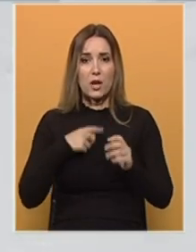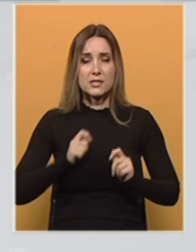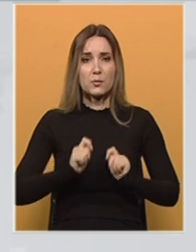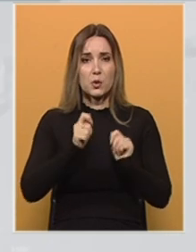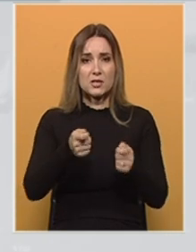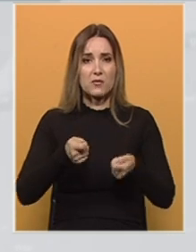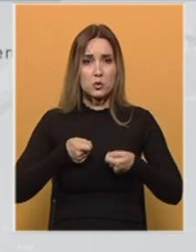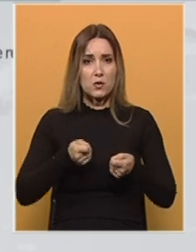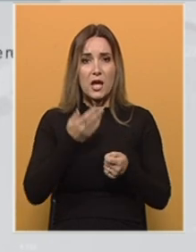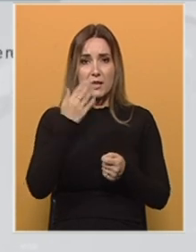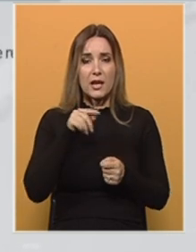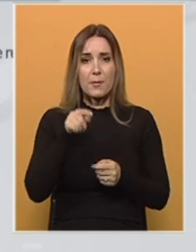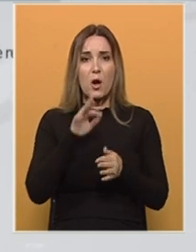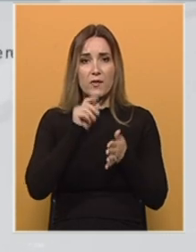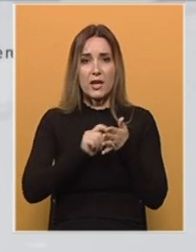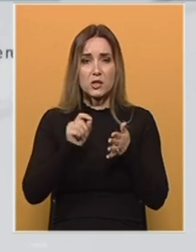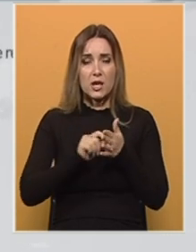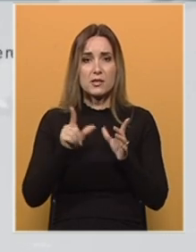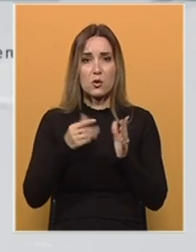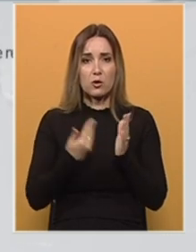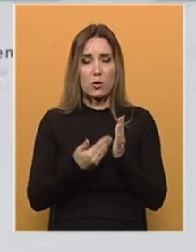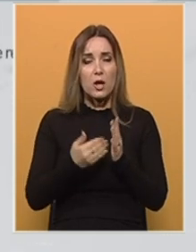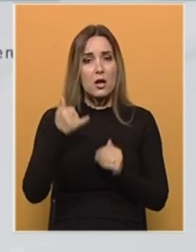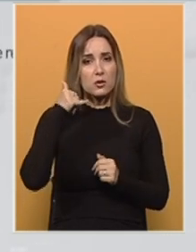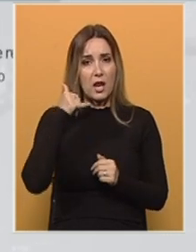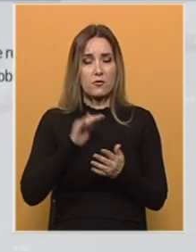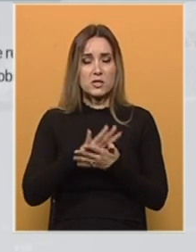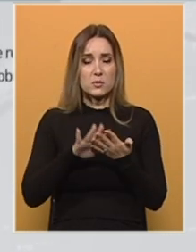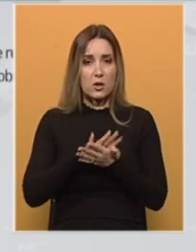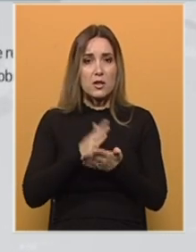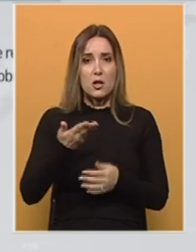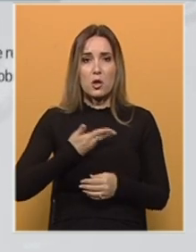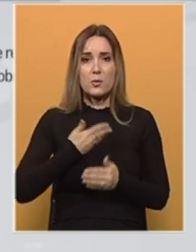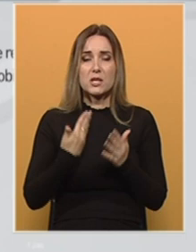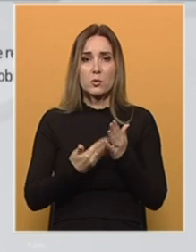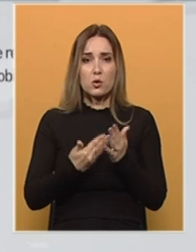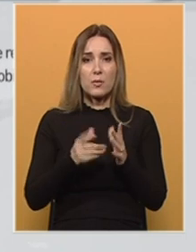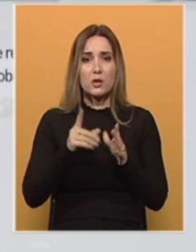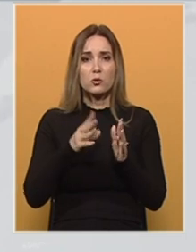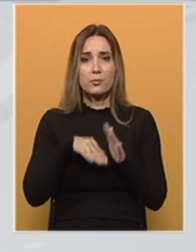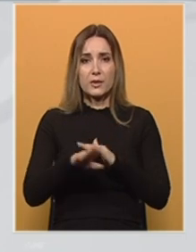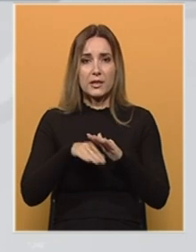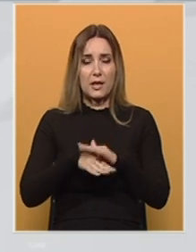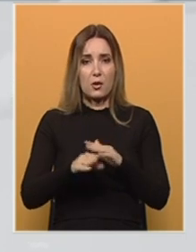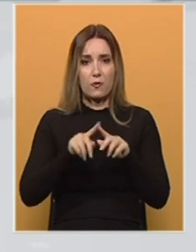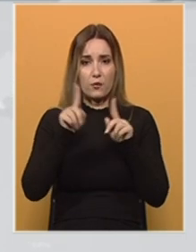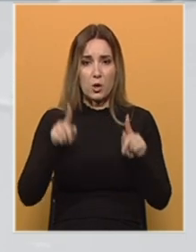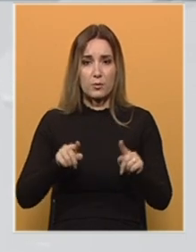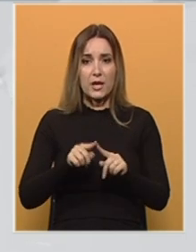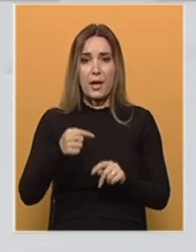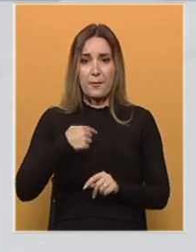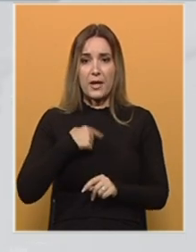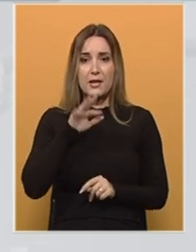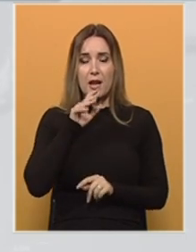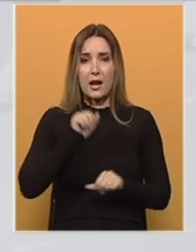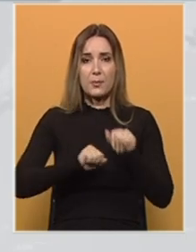tužilaštu da nema ove rečenice u dokumentu. Telefonski smo razgovarali. Dobio sam dokument u printanoj formi. Meni je rekla